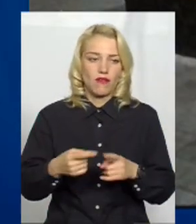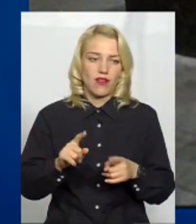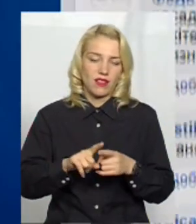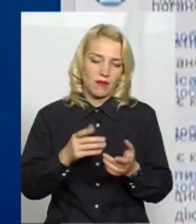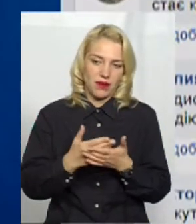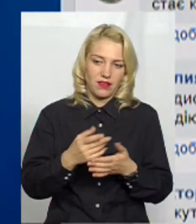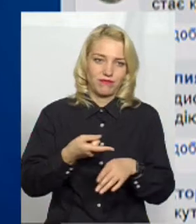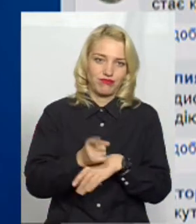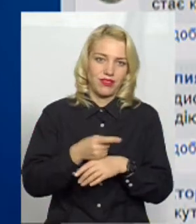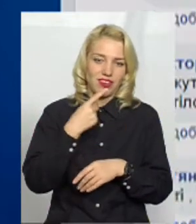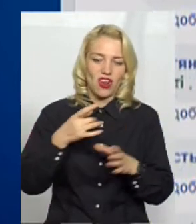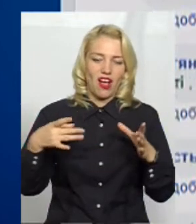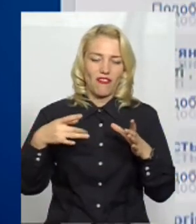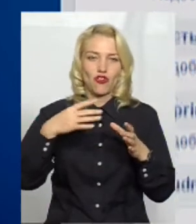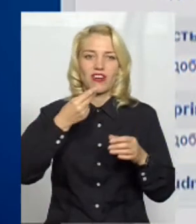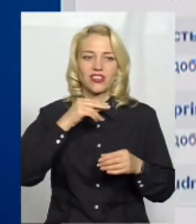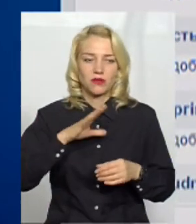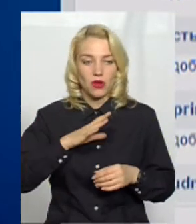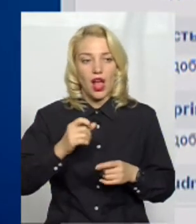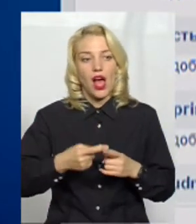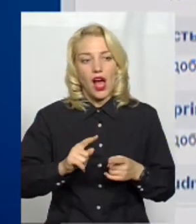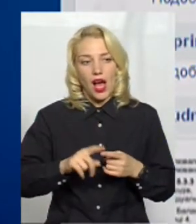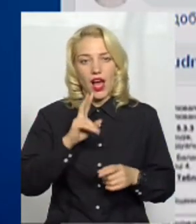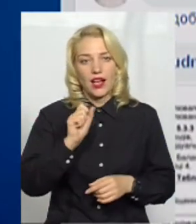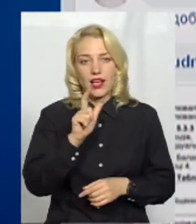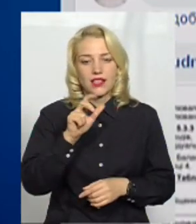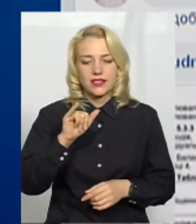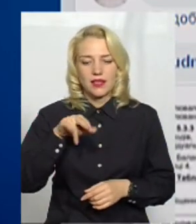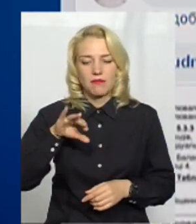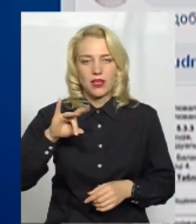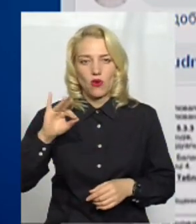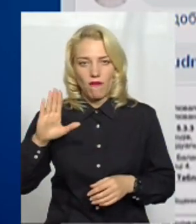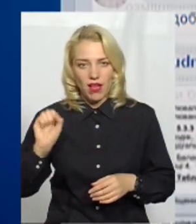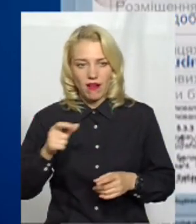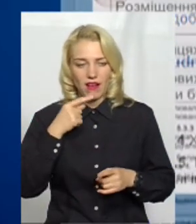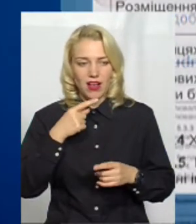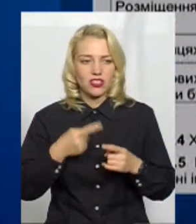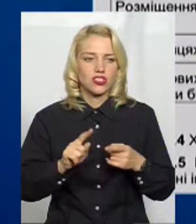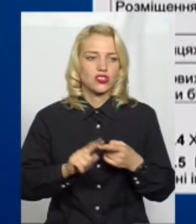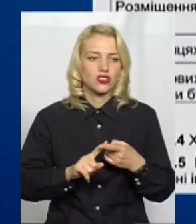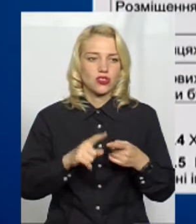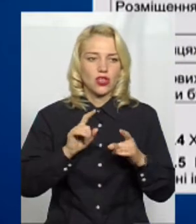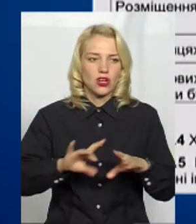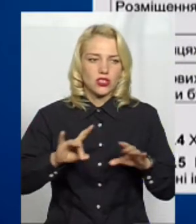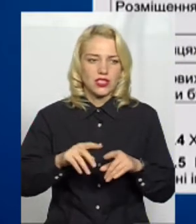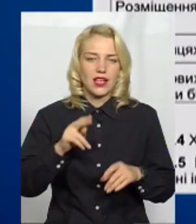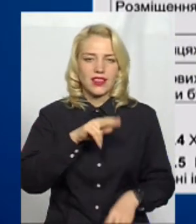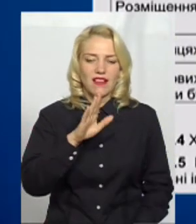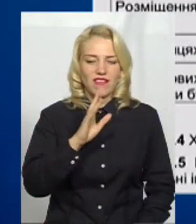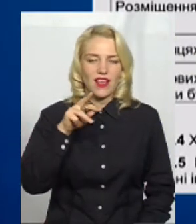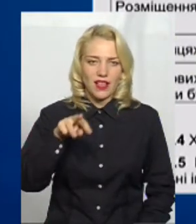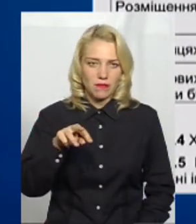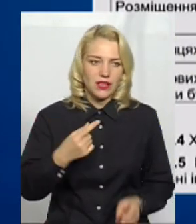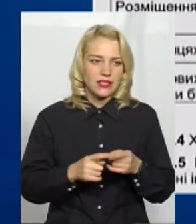Людмила Казімірова – це доцентка кафедри екології Хмельницького національного університету, в коментарях доводить ДБН, відповідно до яких